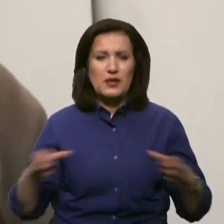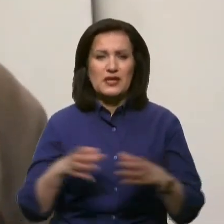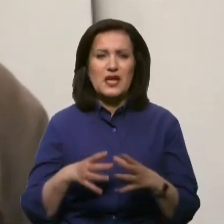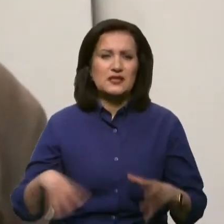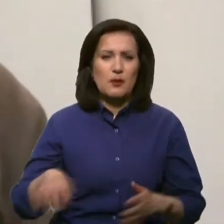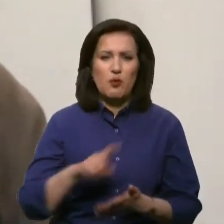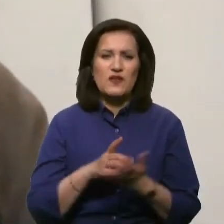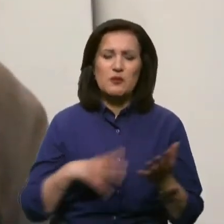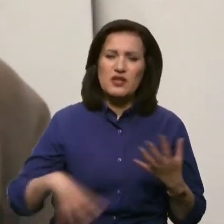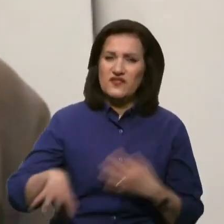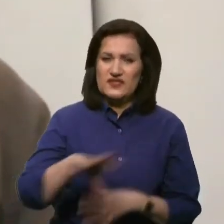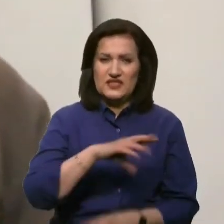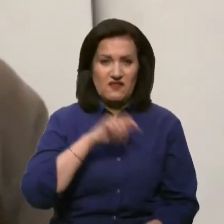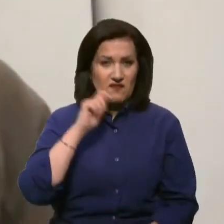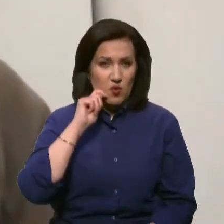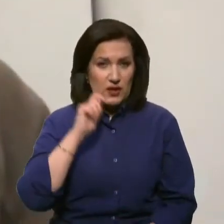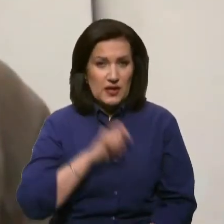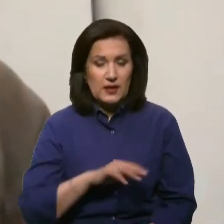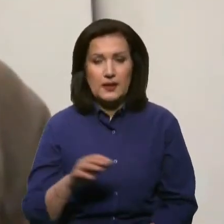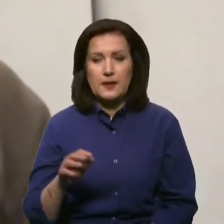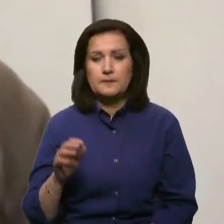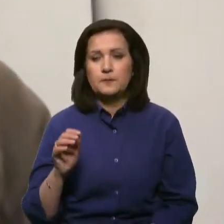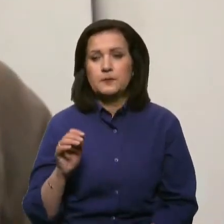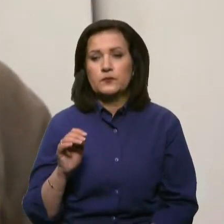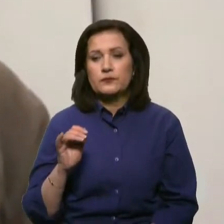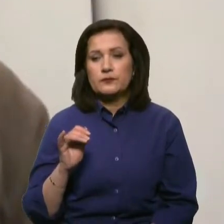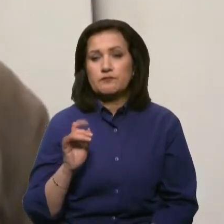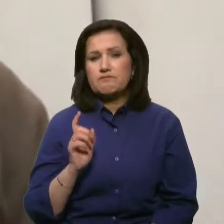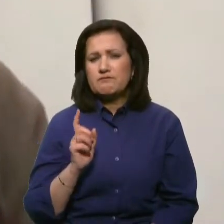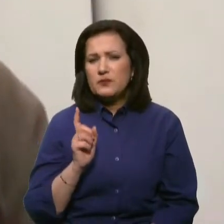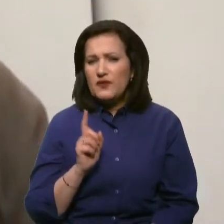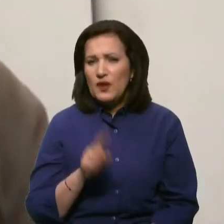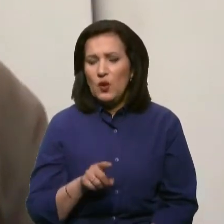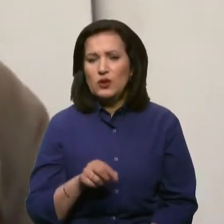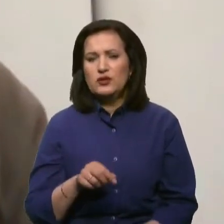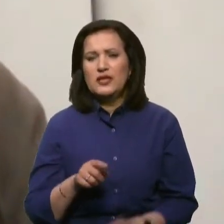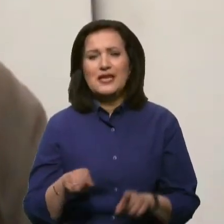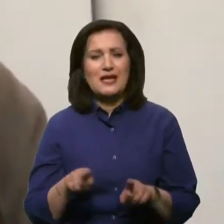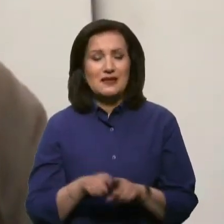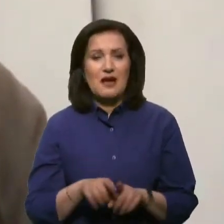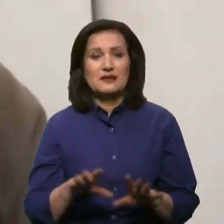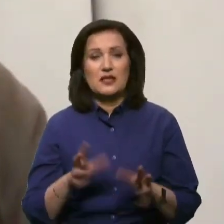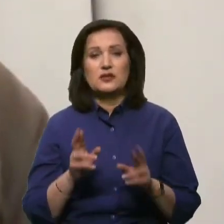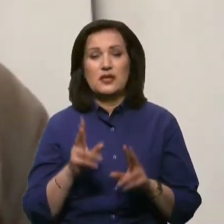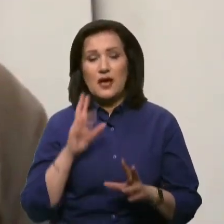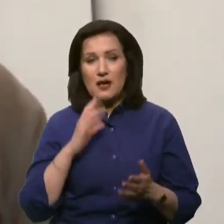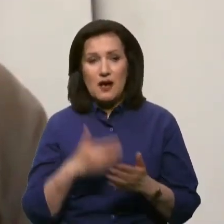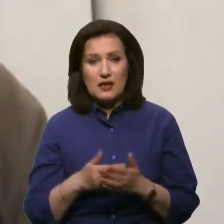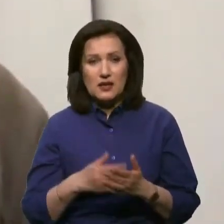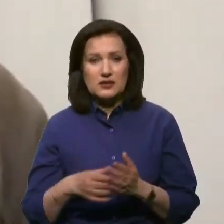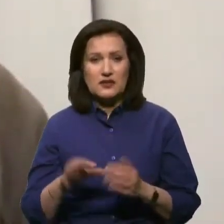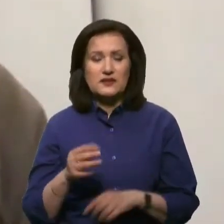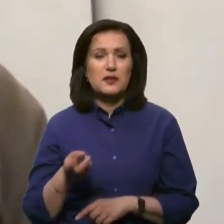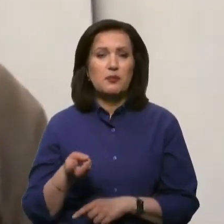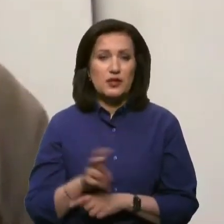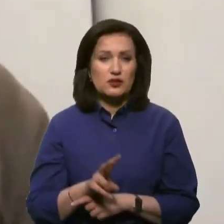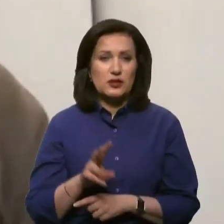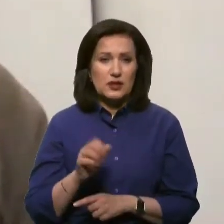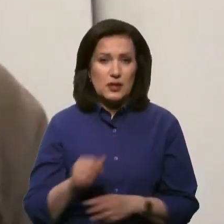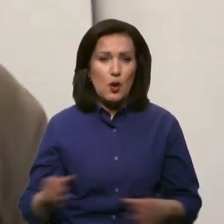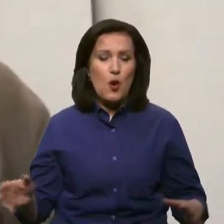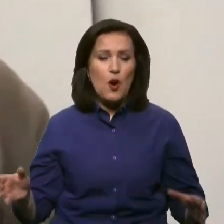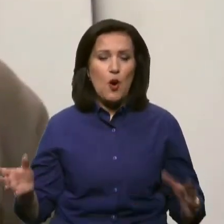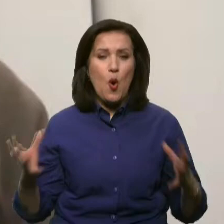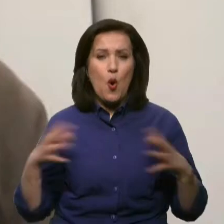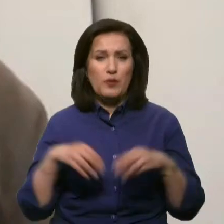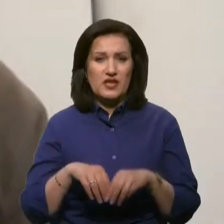були б усі в Україні. І, хоча не так сталося, як гадалося, не всі прийшли, наприклад, на об